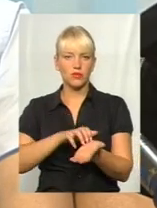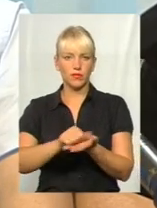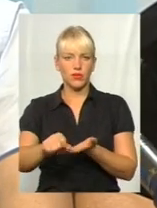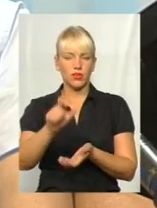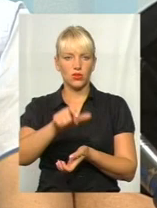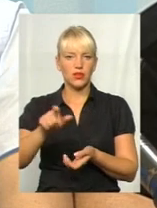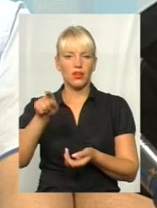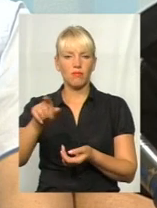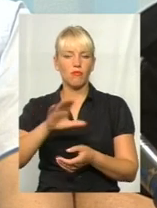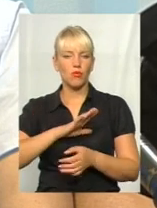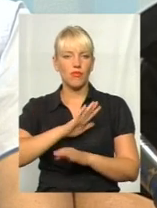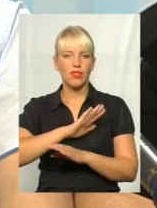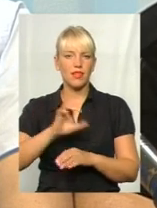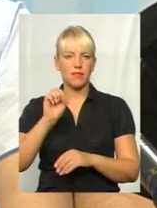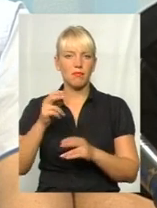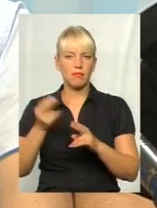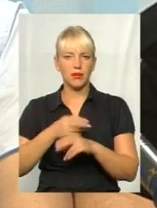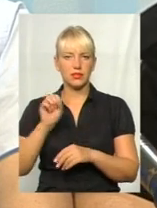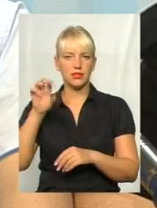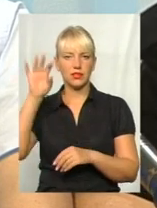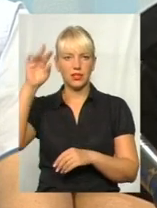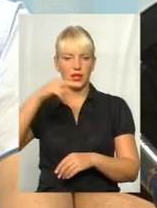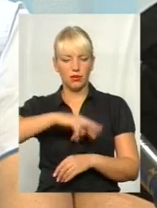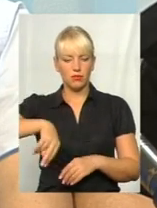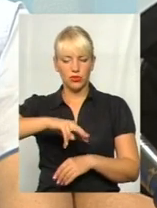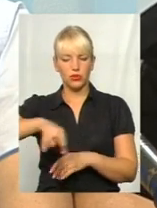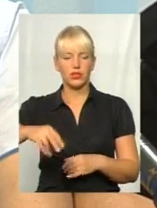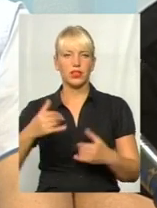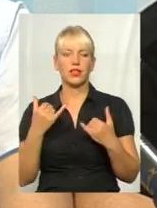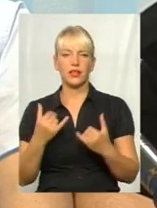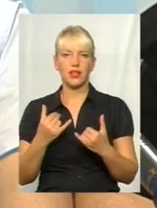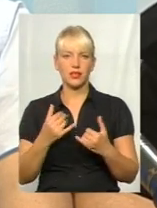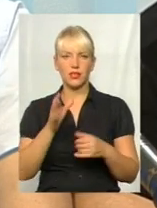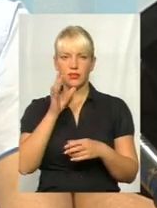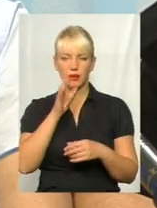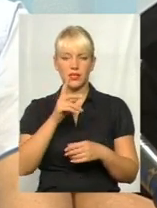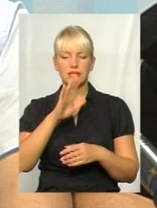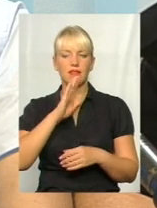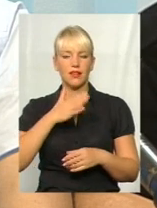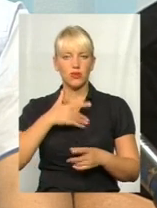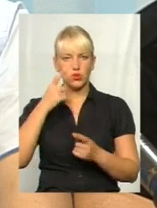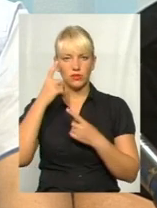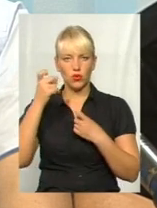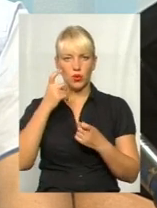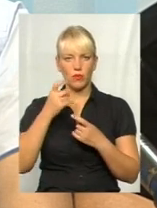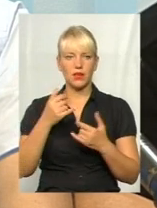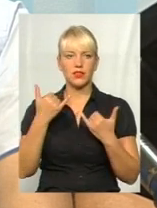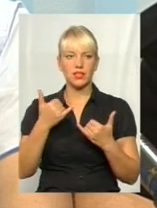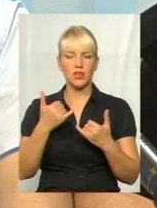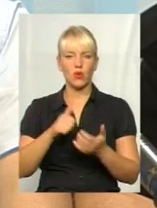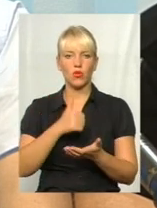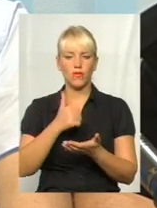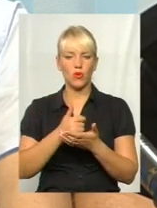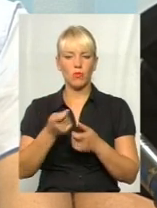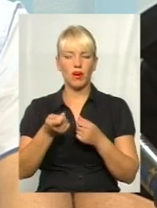нерегульований пішоходний перехід. На даному етапі там, за нашою інформацією управління патрульної поліції і Головного управління